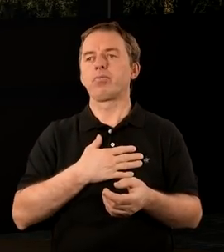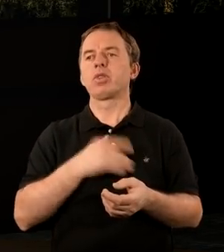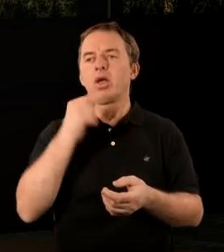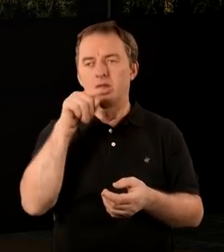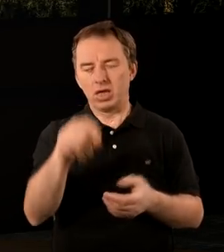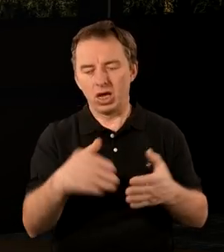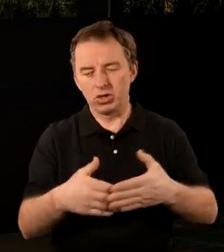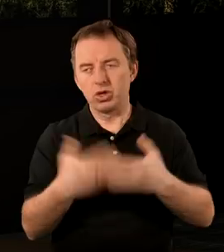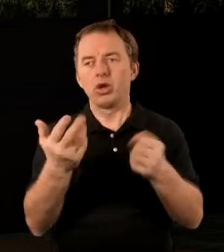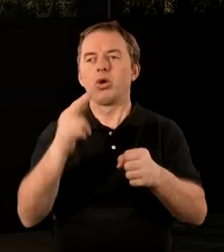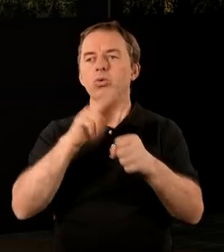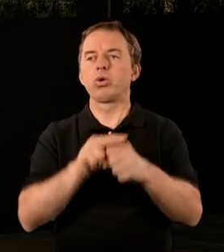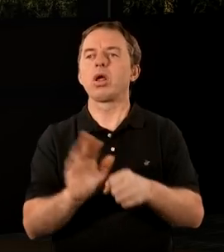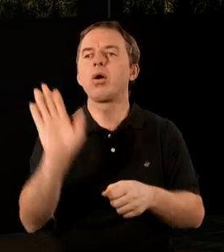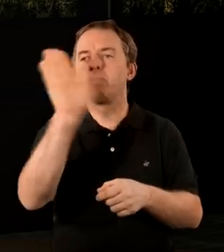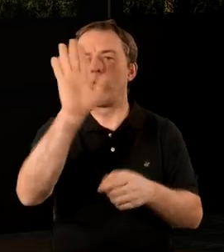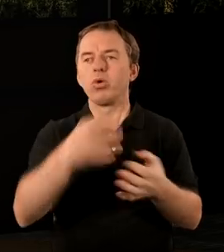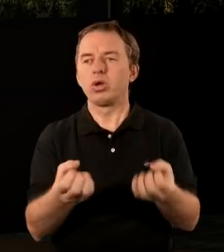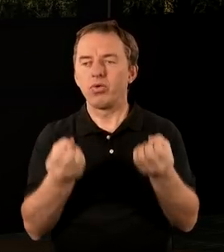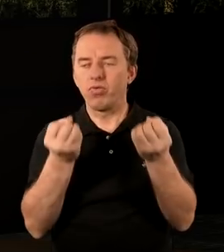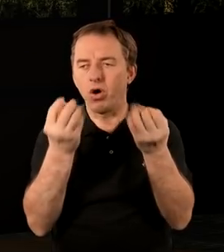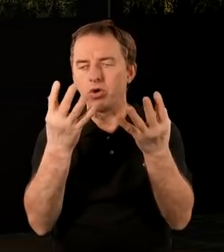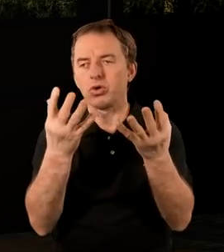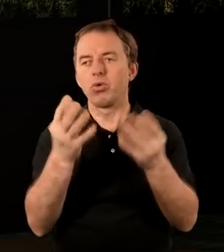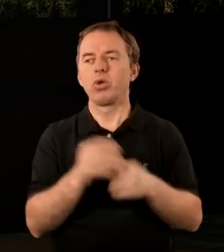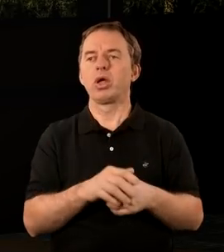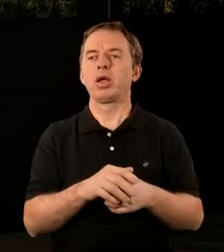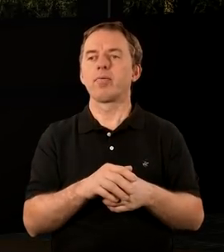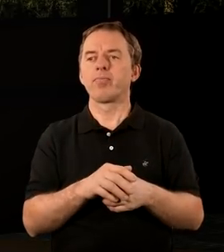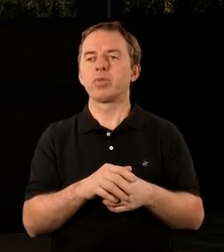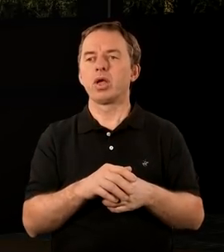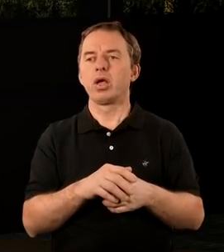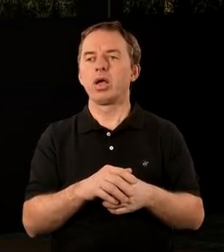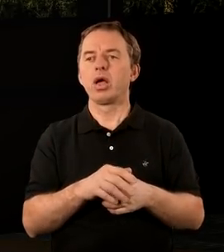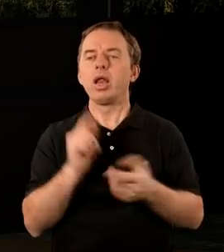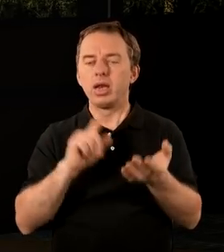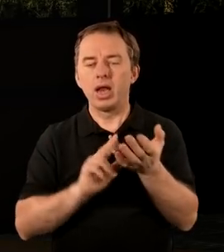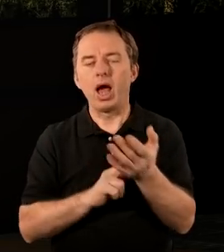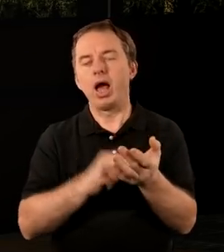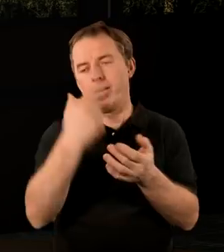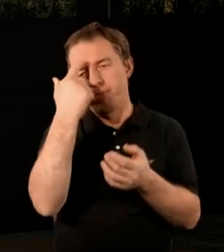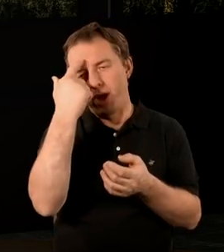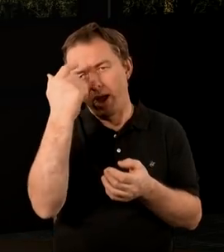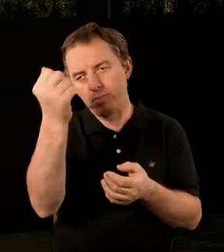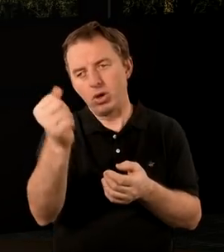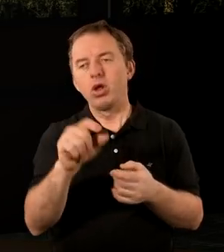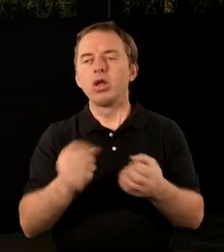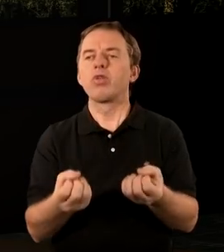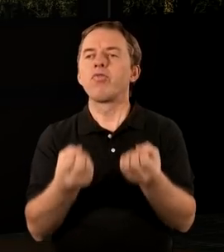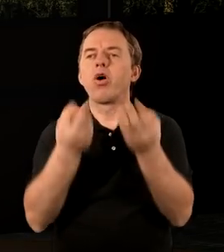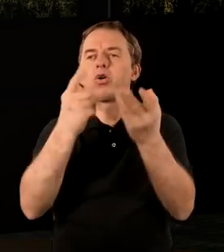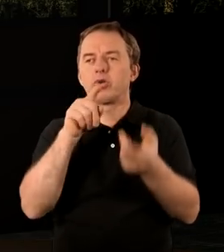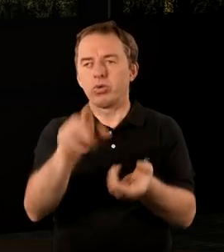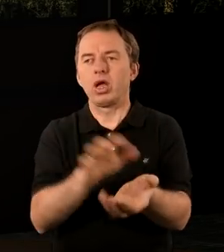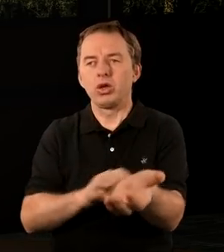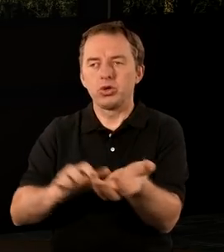Ten dzień, którym Bóg stworzył i na pamiątkę tego, że stworzył cały ten